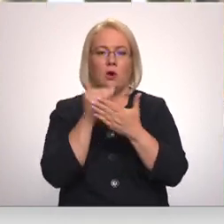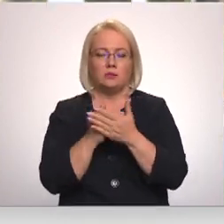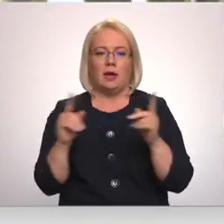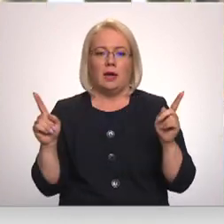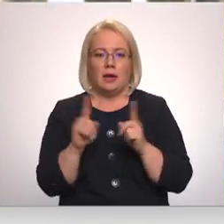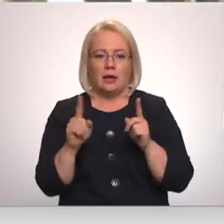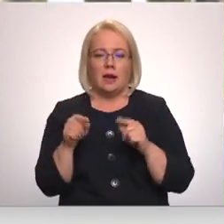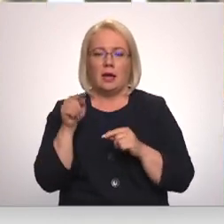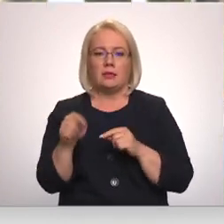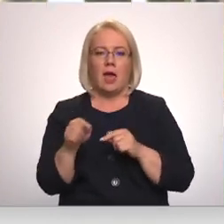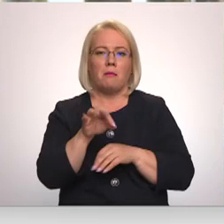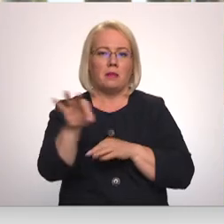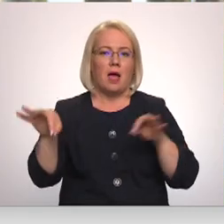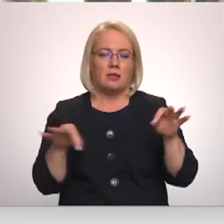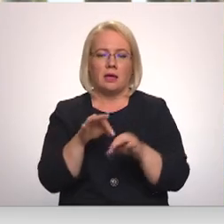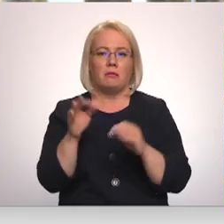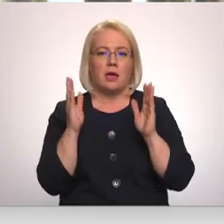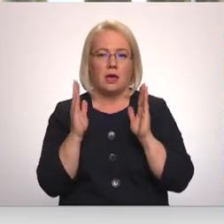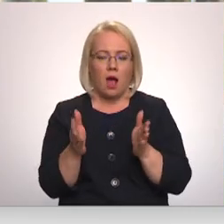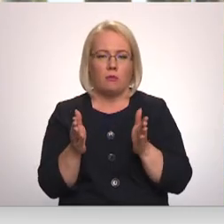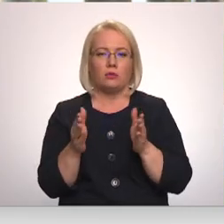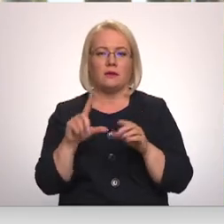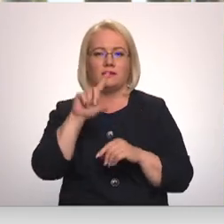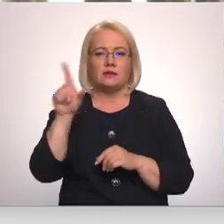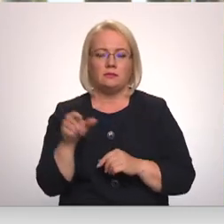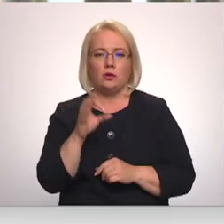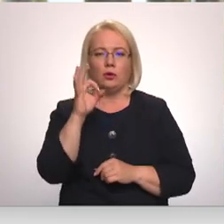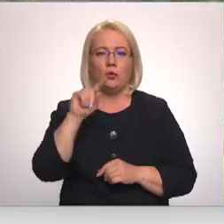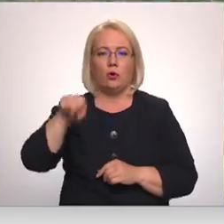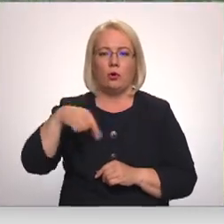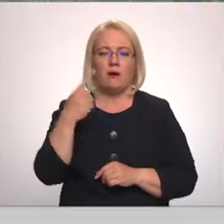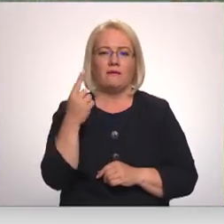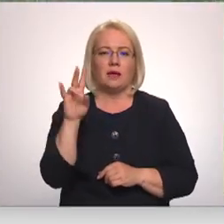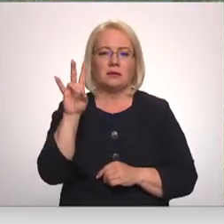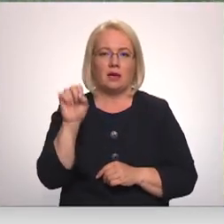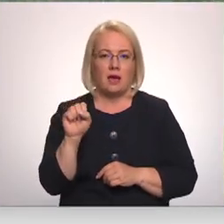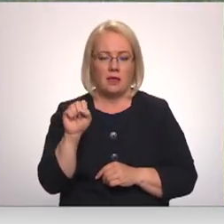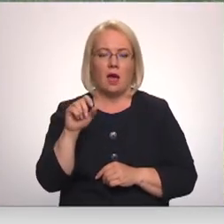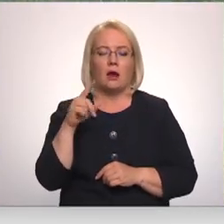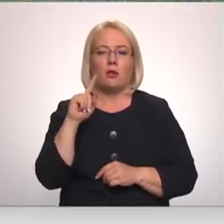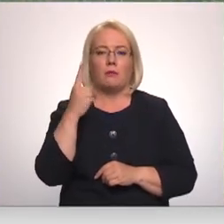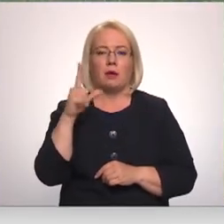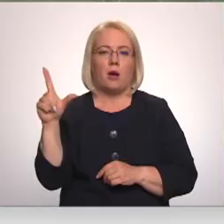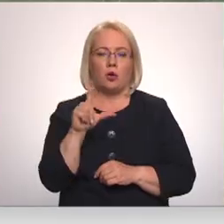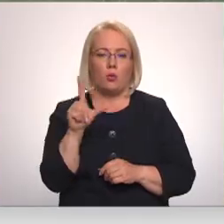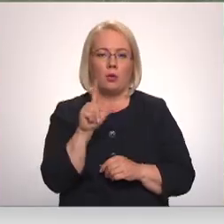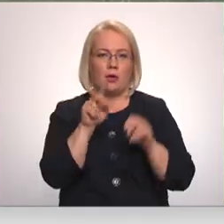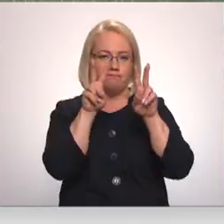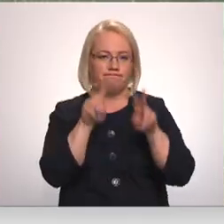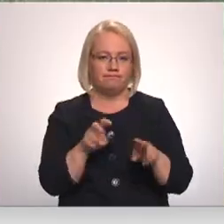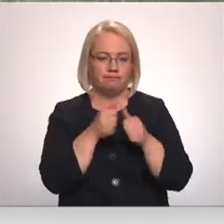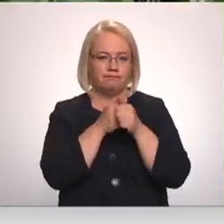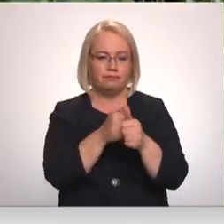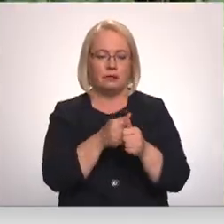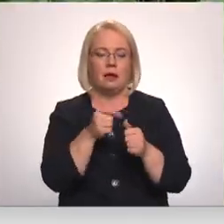ka invadētajai platībai ir jābūt vismaz 0,1 hektāra. 1. jūlija tiks apsekotas šīs zemesvienības,